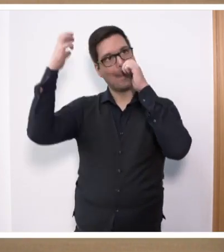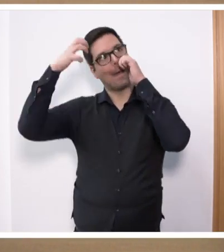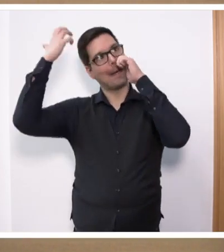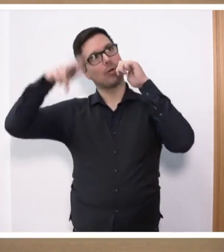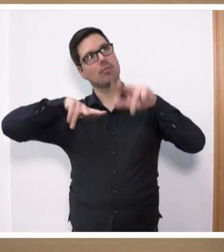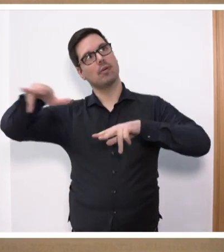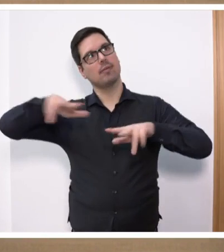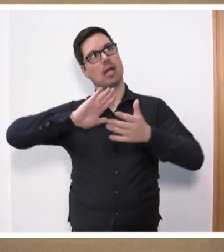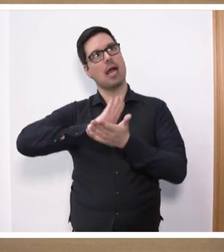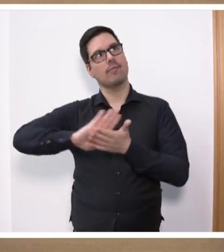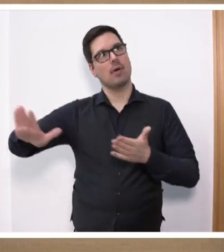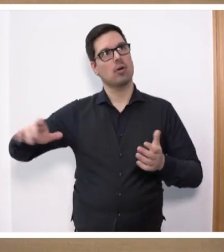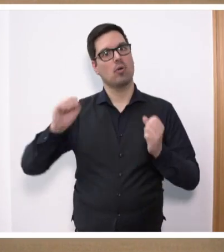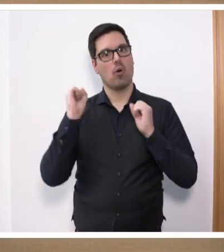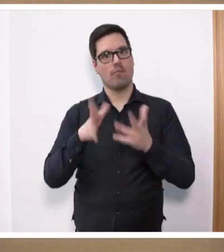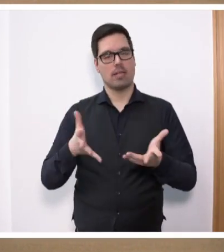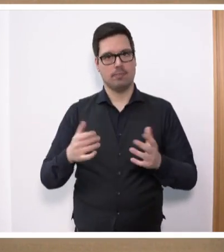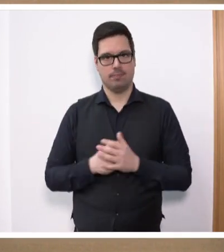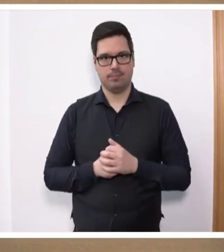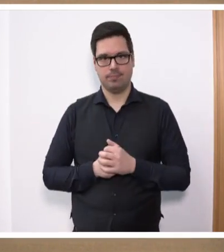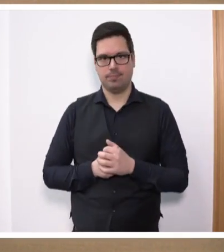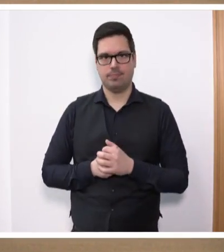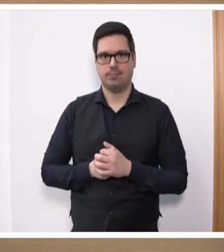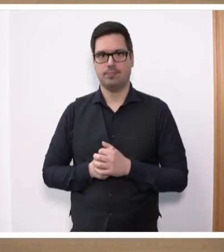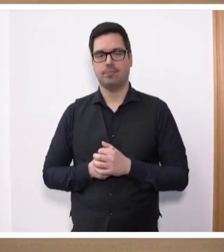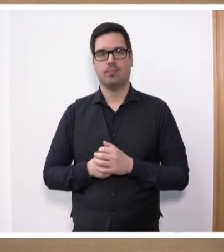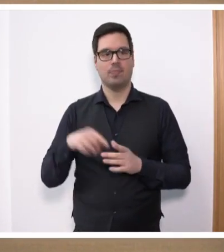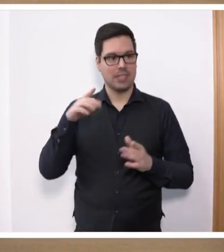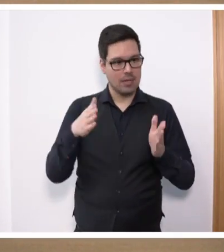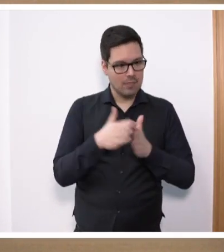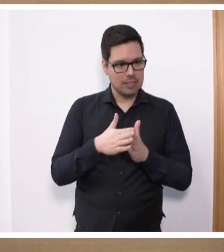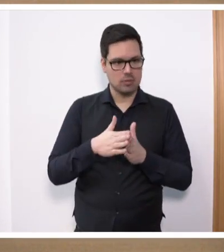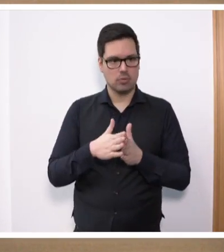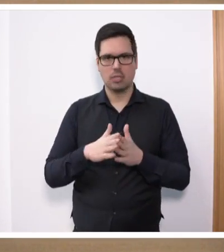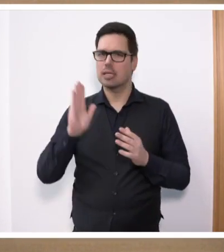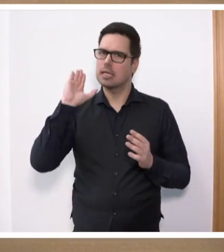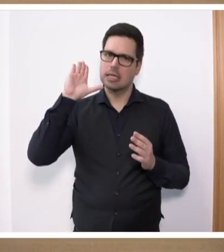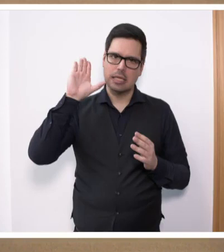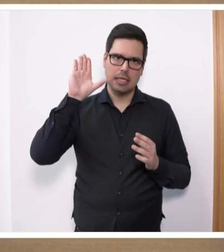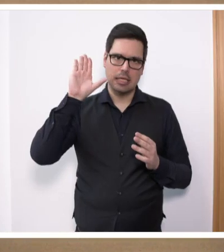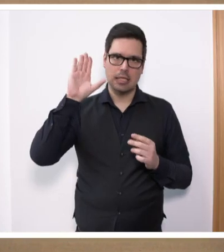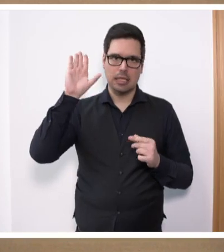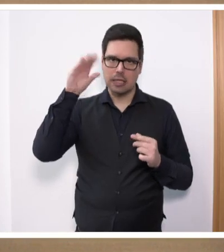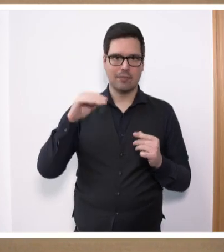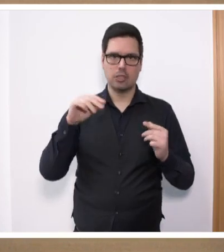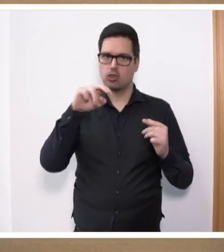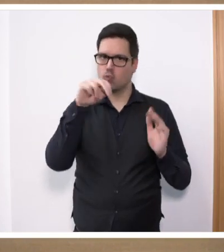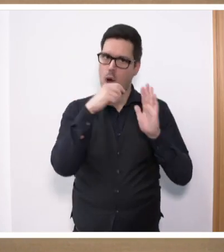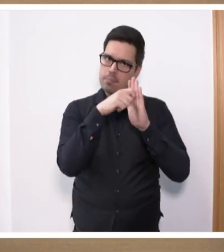Verwaltungsvereinfachung zu opfern. Wenn hier eine Fraktion unsinnige Normen ausmacht und dies auch